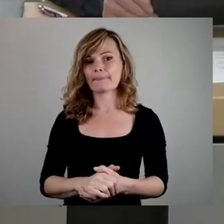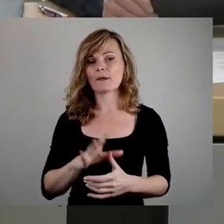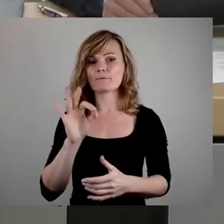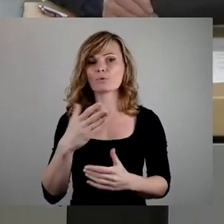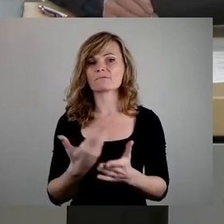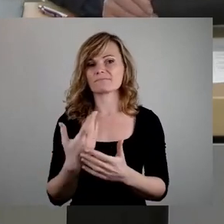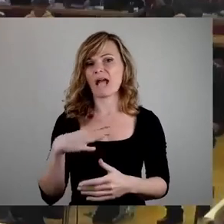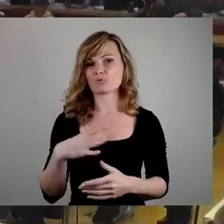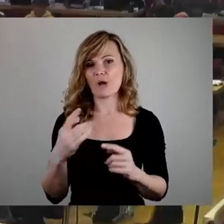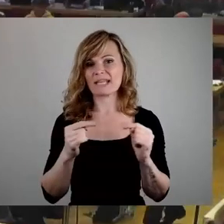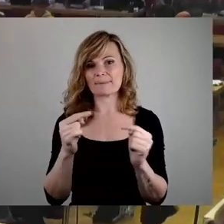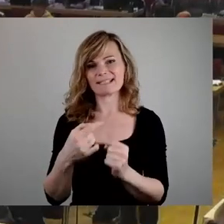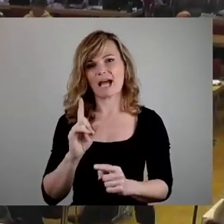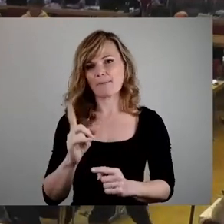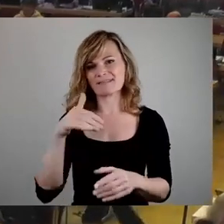aktuelle ist. Vielen Dank.